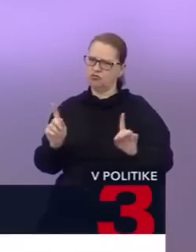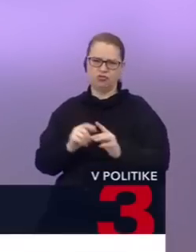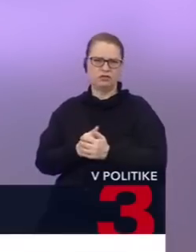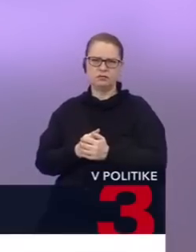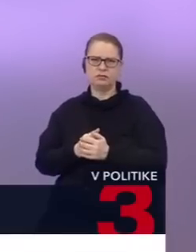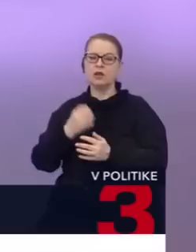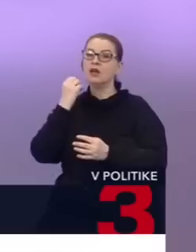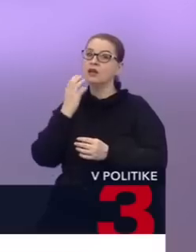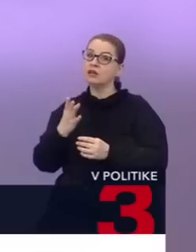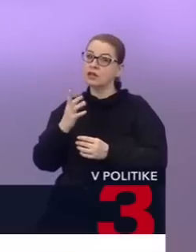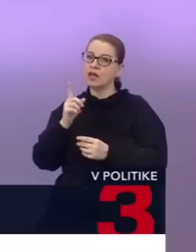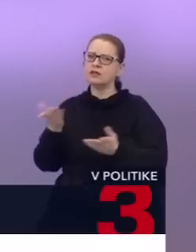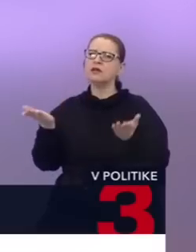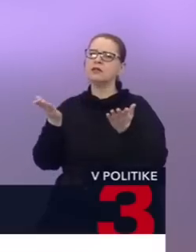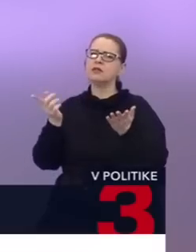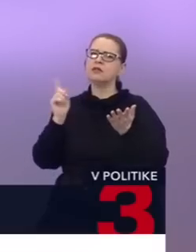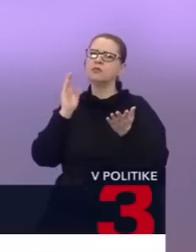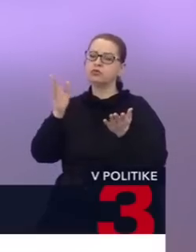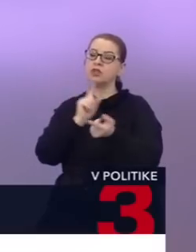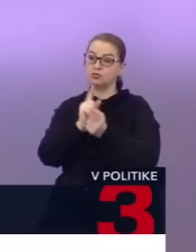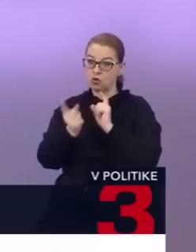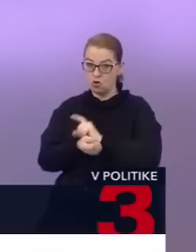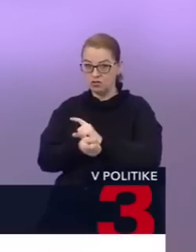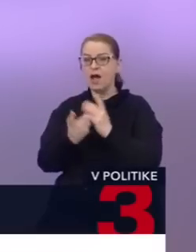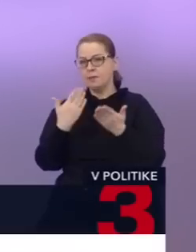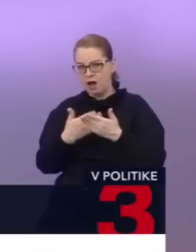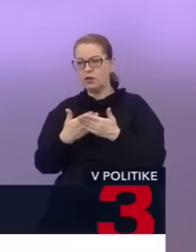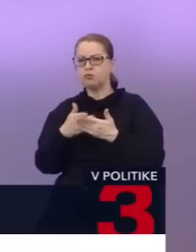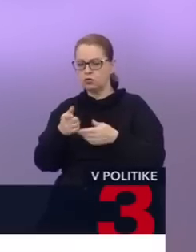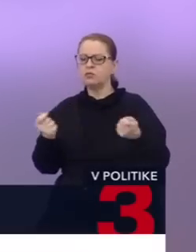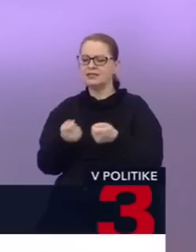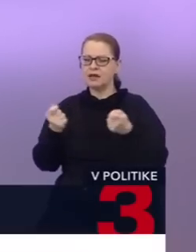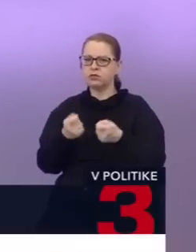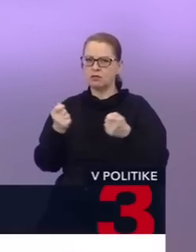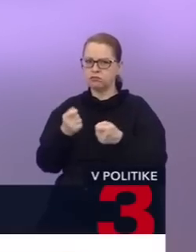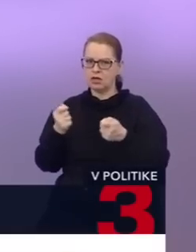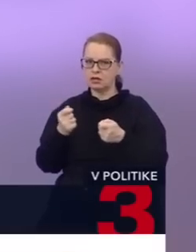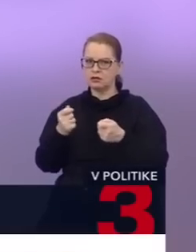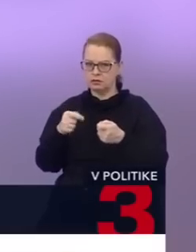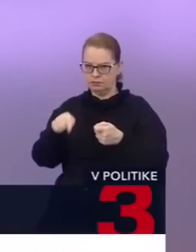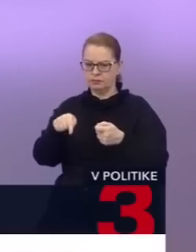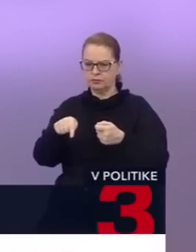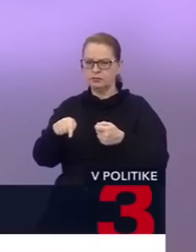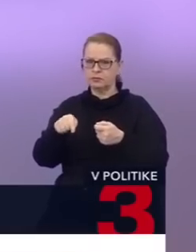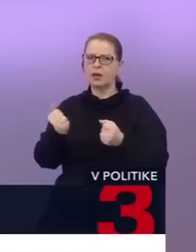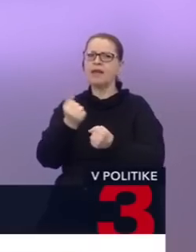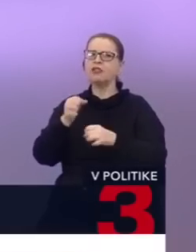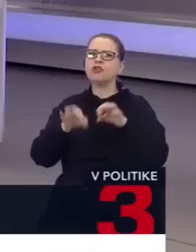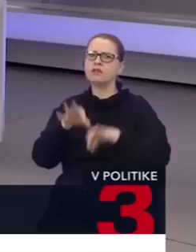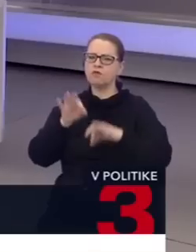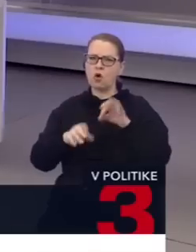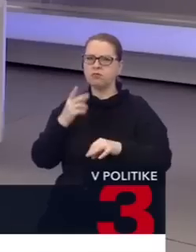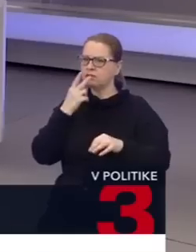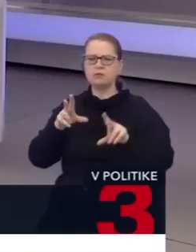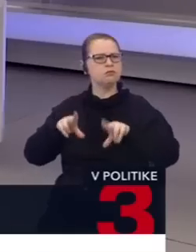padne tá dohoda, podľa všetkého padne na september tohto roku na predčasné voľby, tak už sa viac menej... Vláda nebude problém.